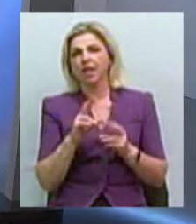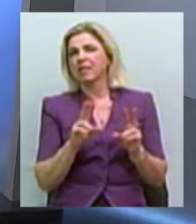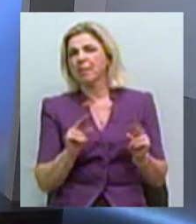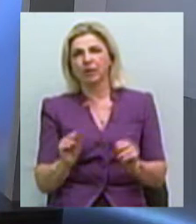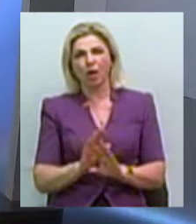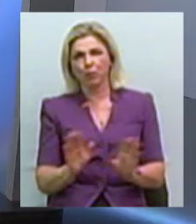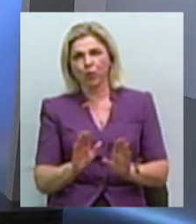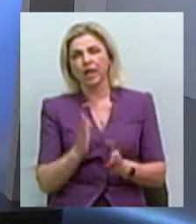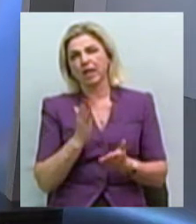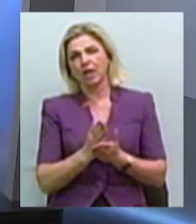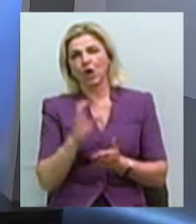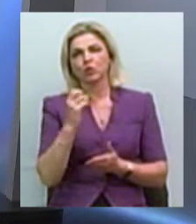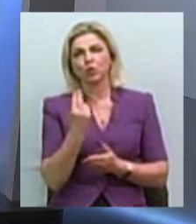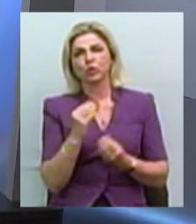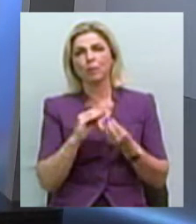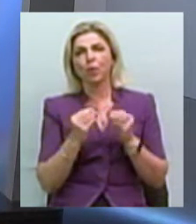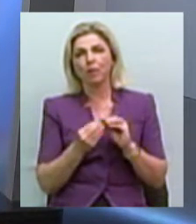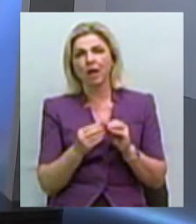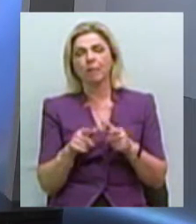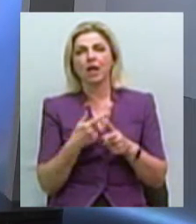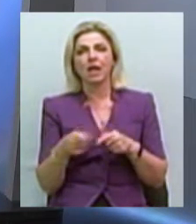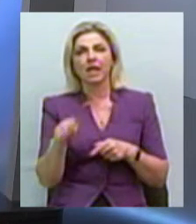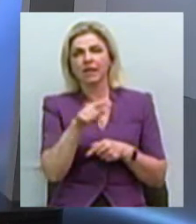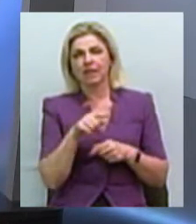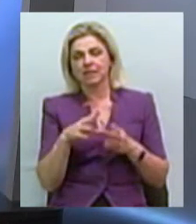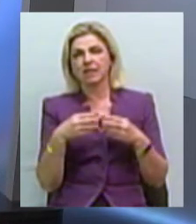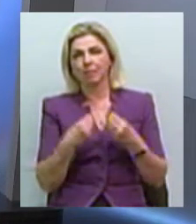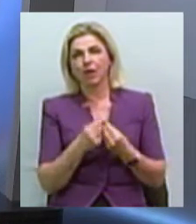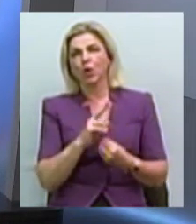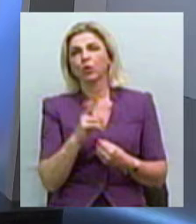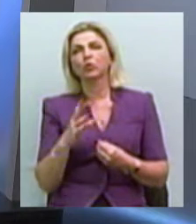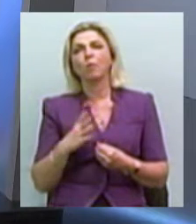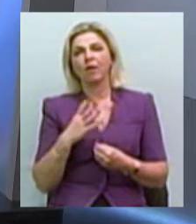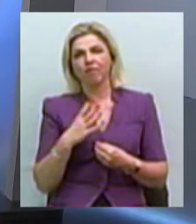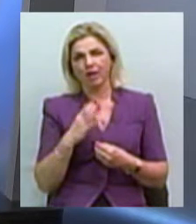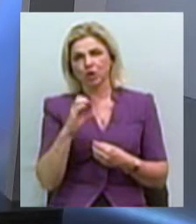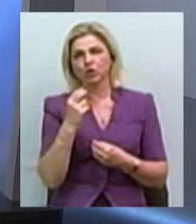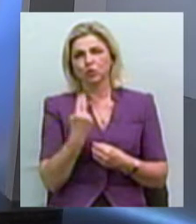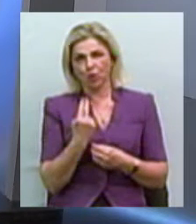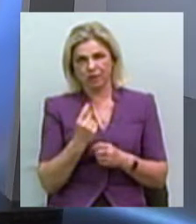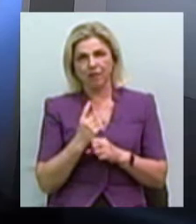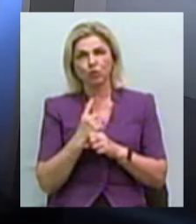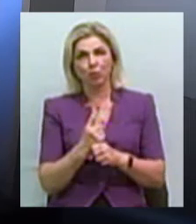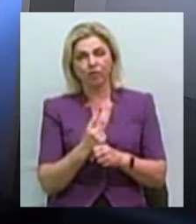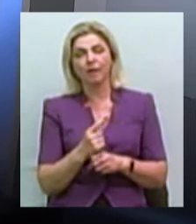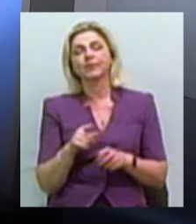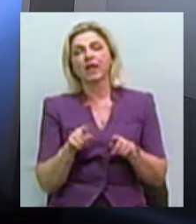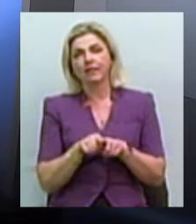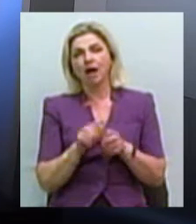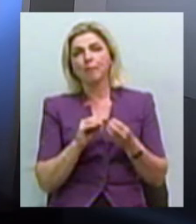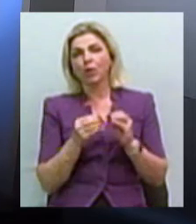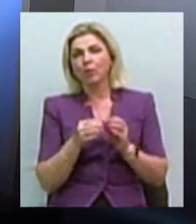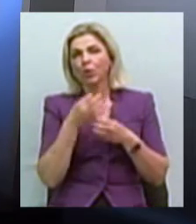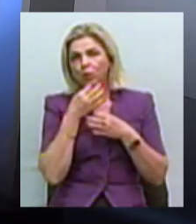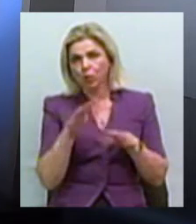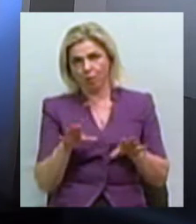якісь соціальні проблеми або з тими сім'ями, які передбувають під соціальним супроводом. Така ситуація може виникнути практично в будь-якій сім'ї, тому ми